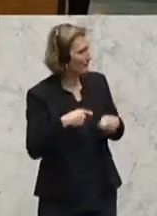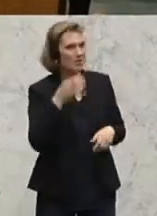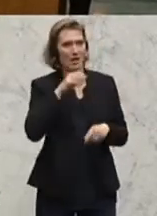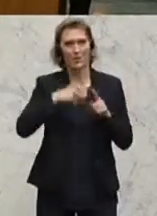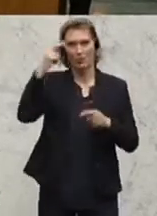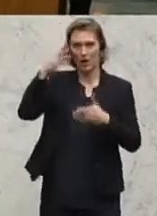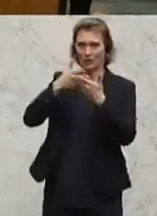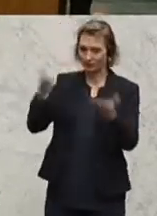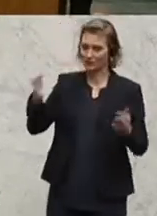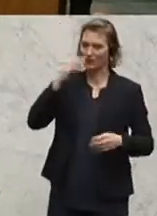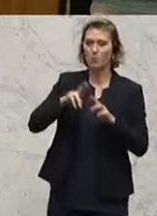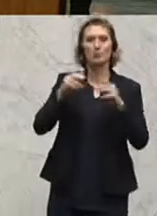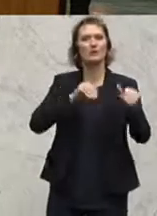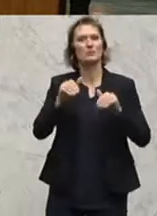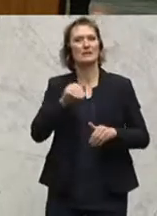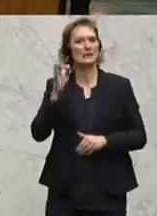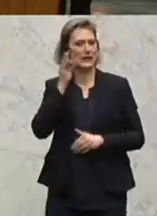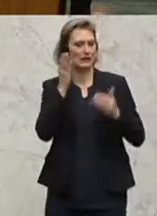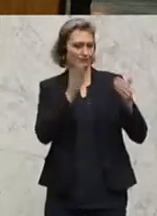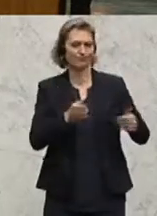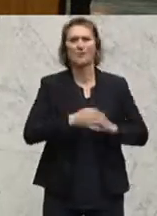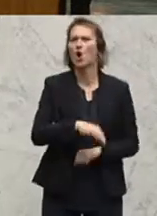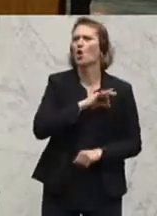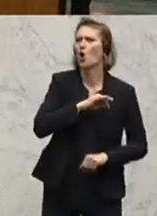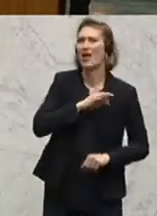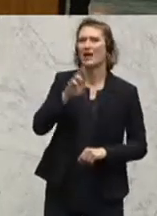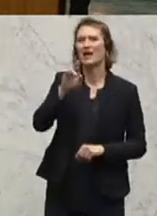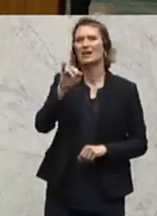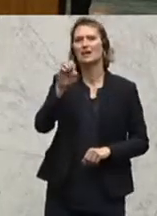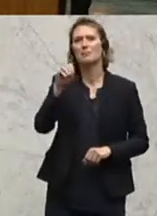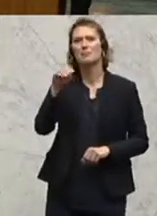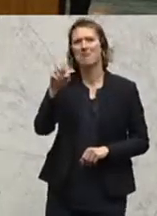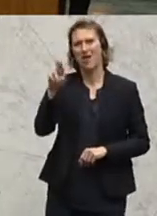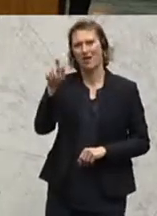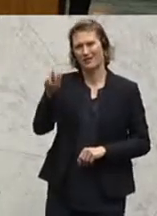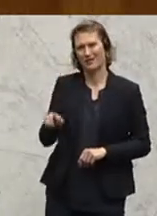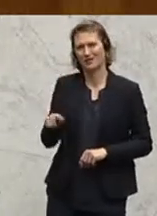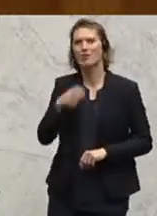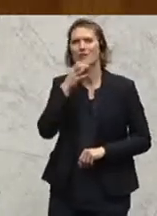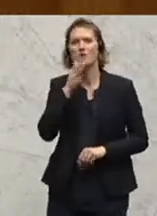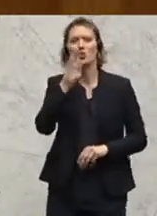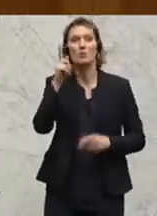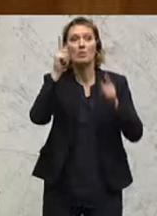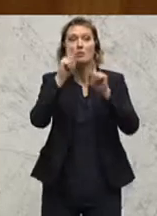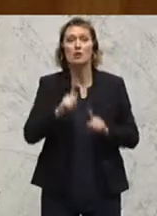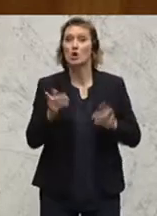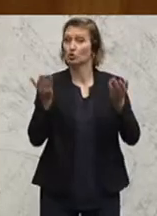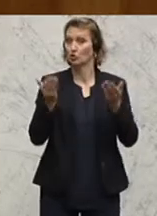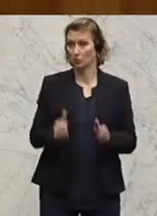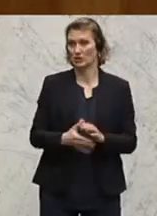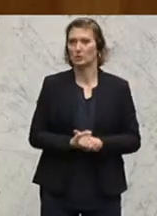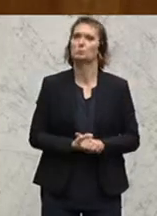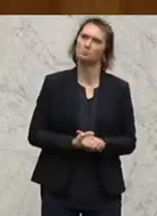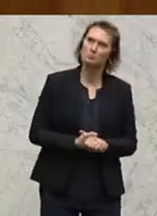meine Damen und Herren, Frau Bundesministerin, der Kollege Riemer hat hier den Tierschutzpunkt herausgegriffen bei diesem